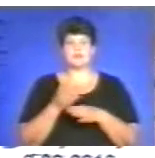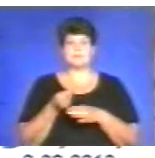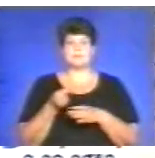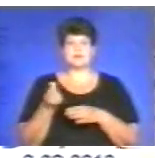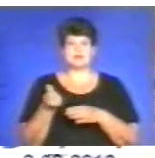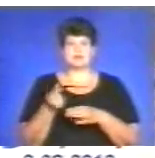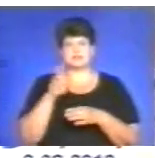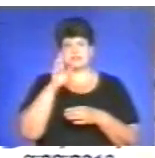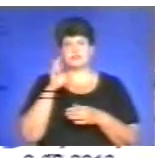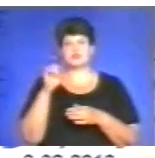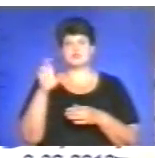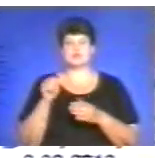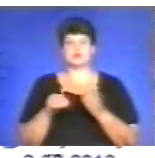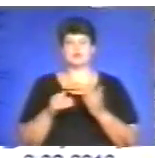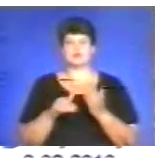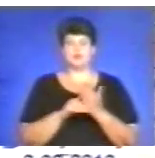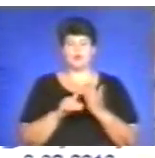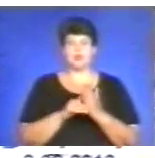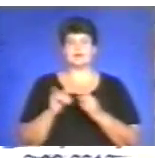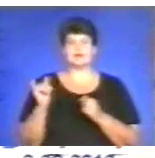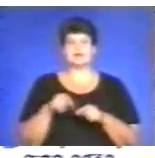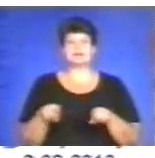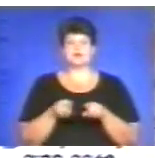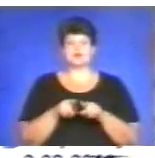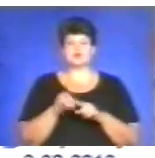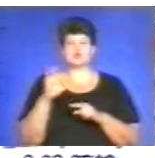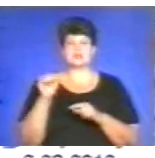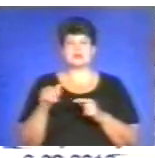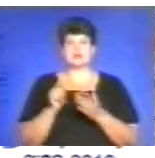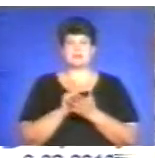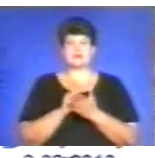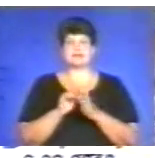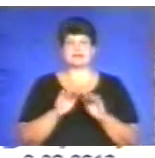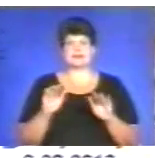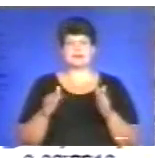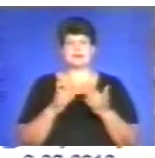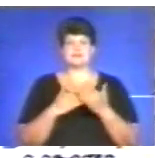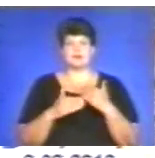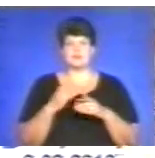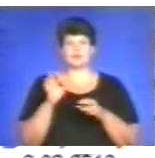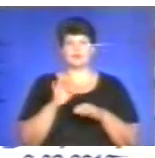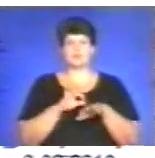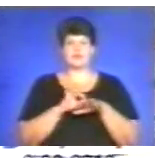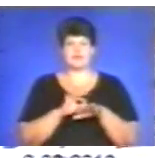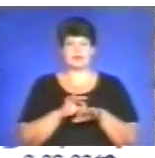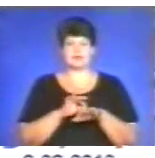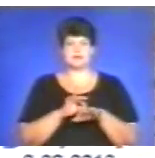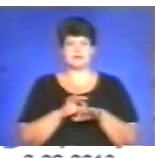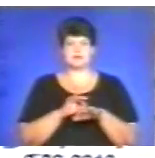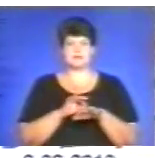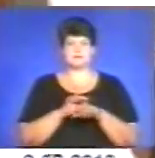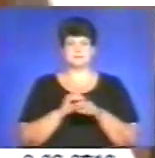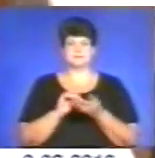державної соціальної допомоги, а також соціальної пенсії на дітей інвалідів про проведення, про дане